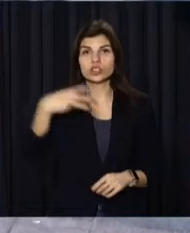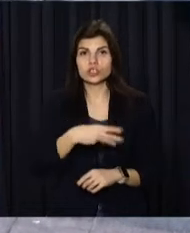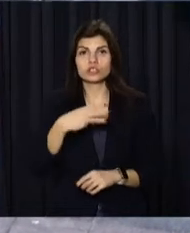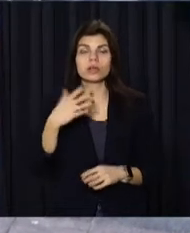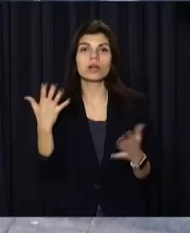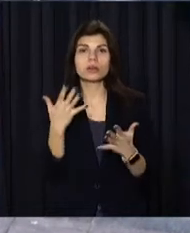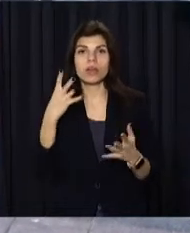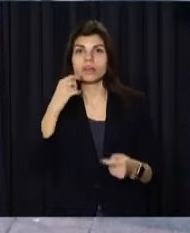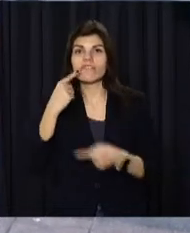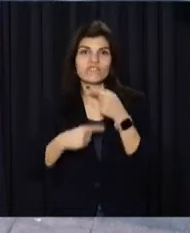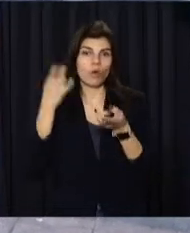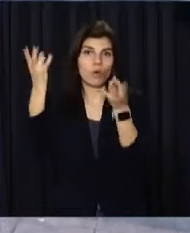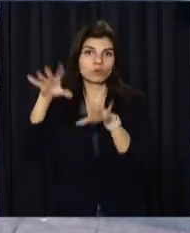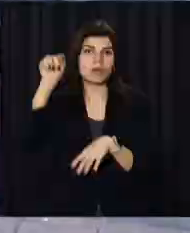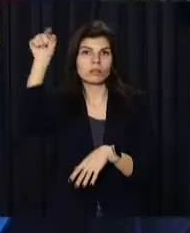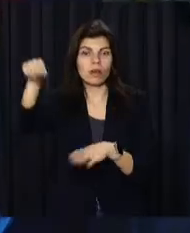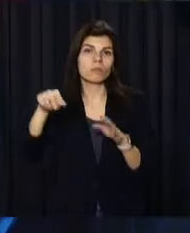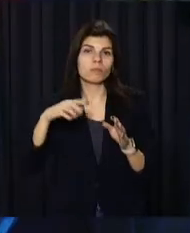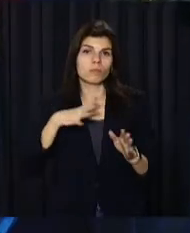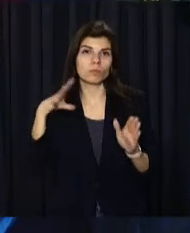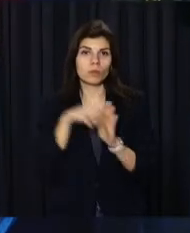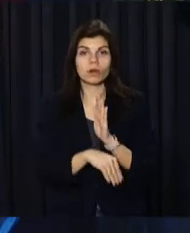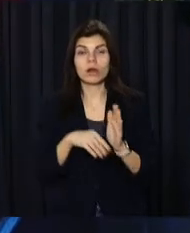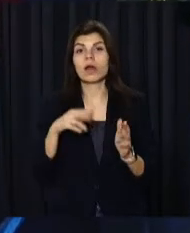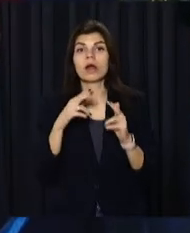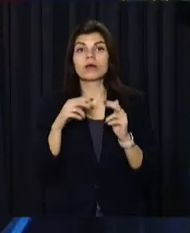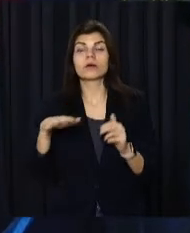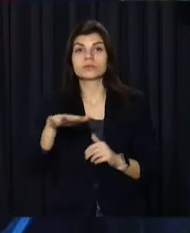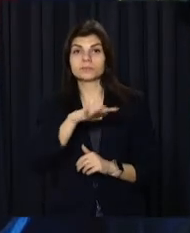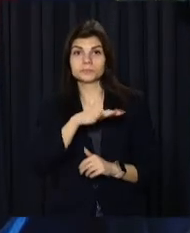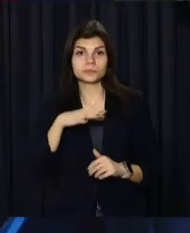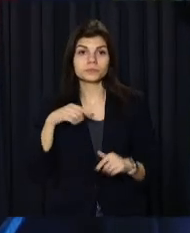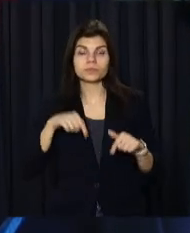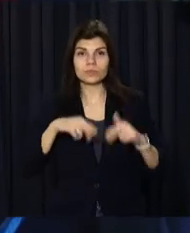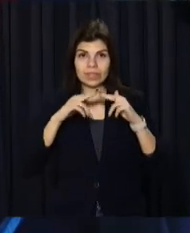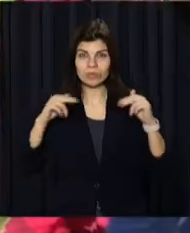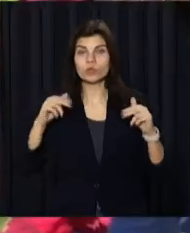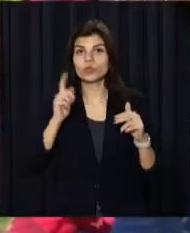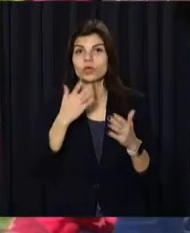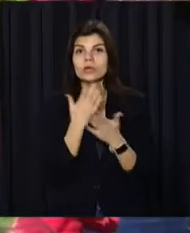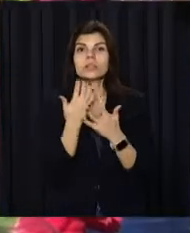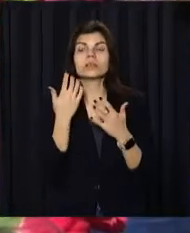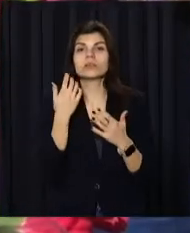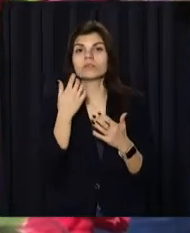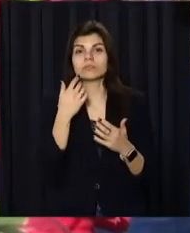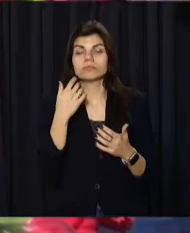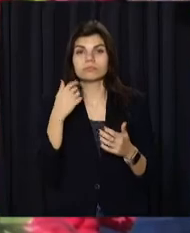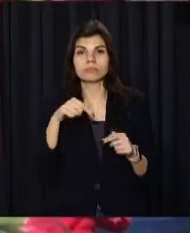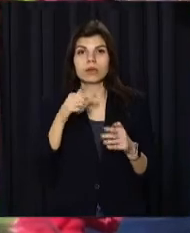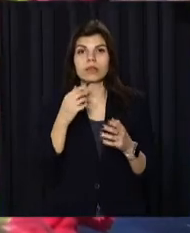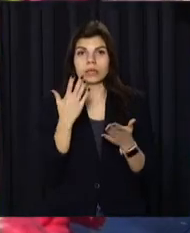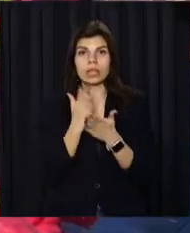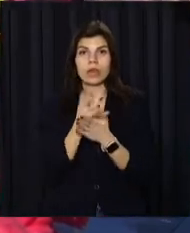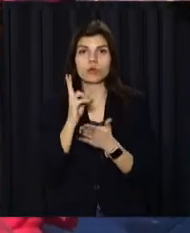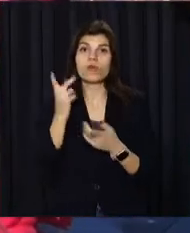навіки залишилися на чужині. Дніпропетровщина не дочекалася три сотні своїх земляків. Щороку 15 лютого